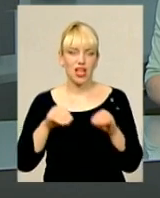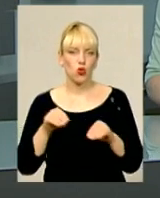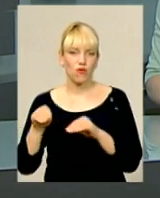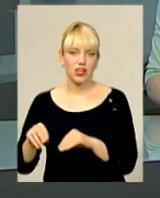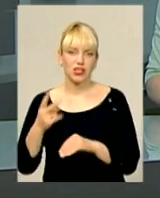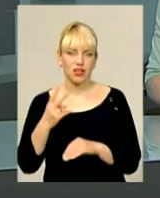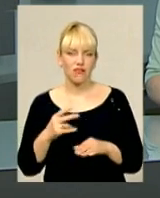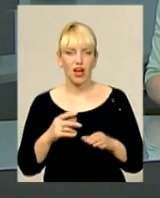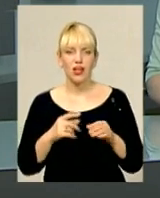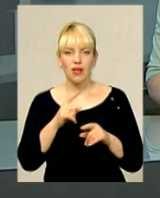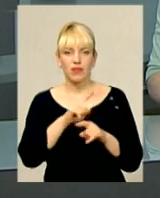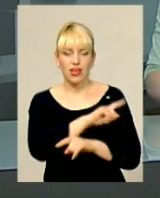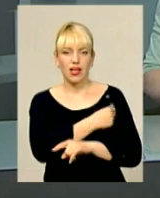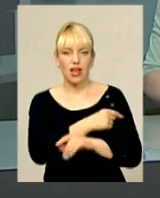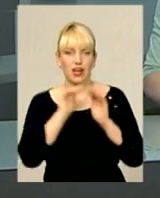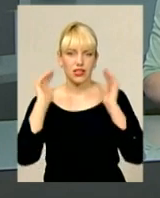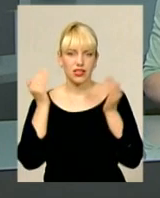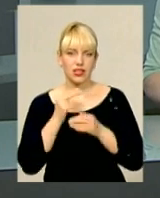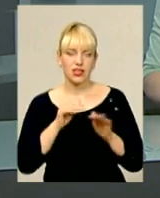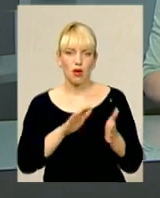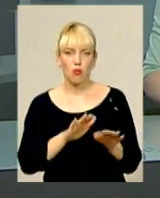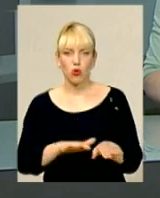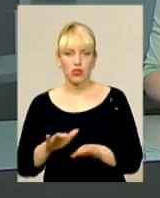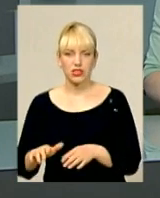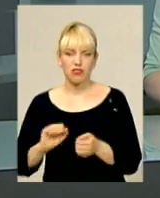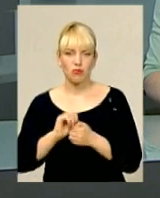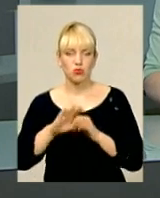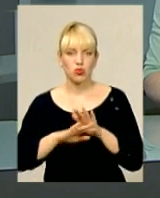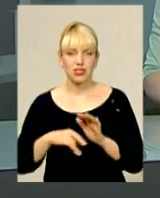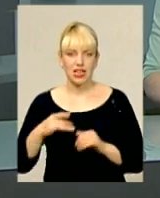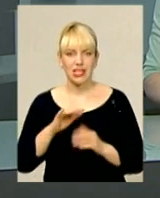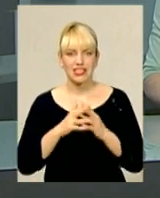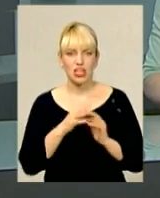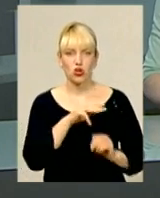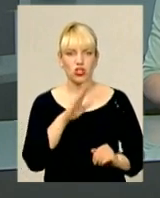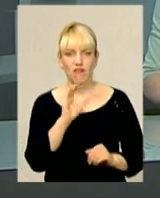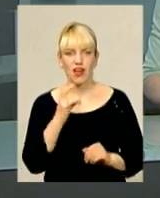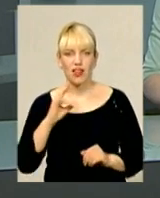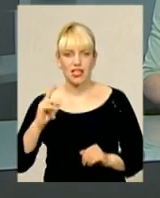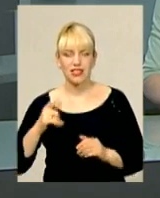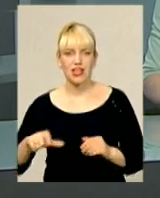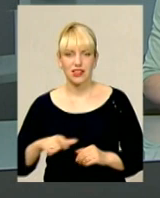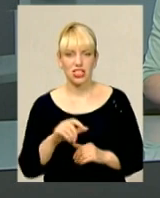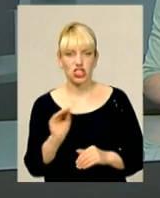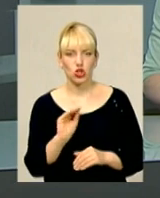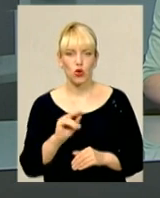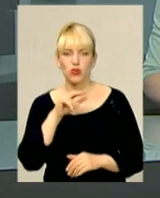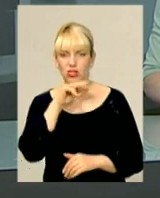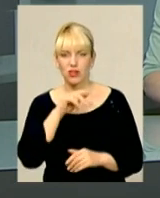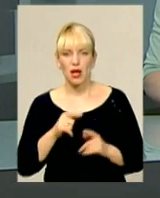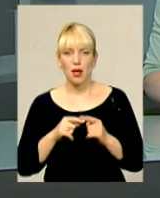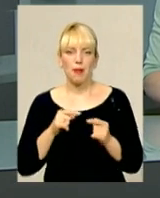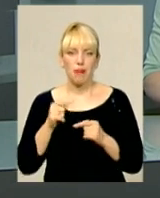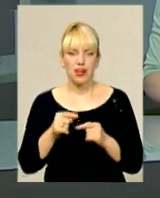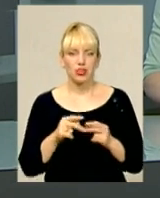карантинні пости. Діють вони в Кам'янець-Подільському районі. А саме в селі Жванець на трасі Житомир-Чернівці перед мостом через Дністер,